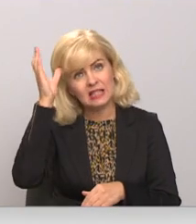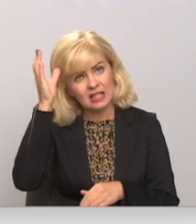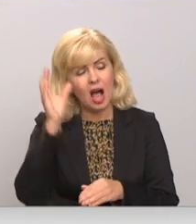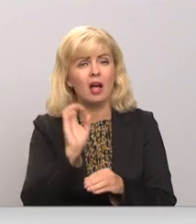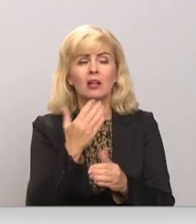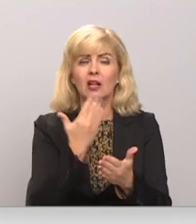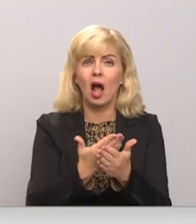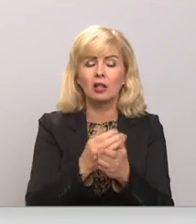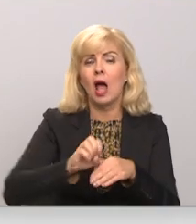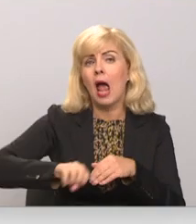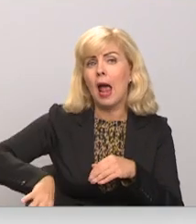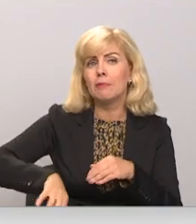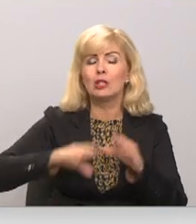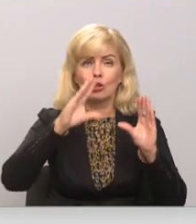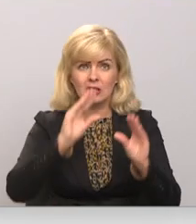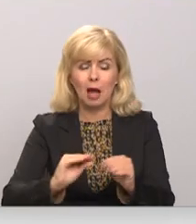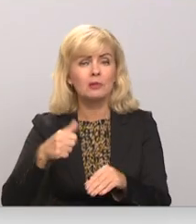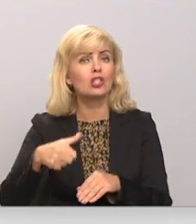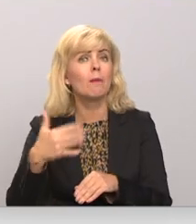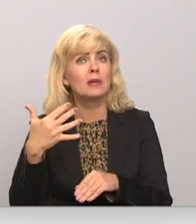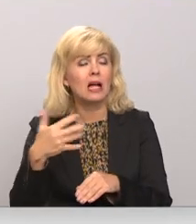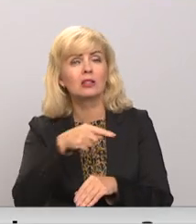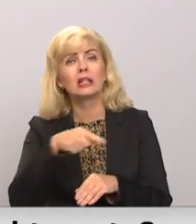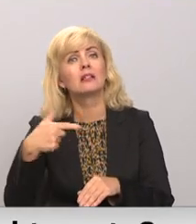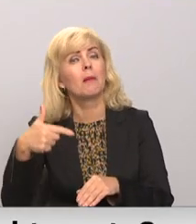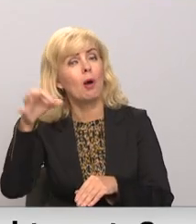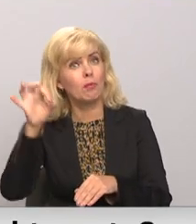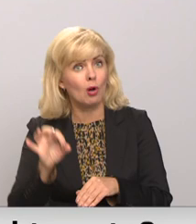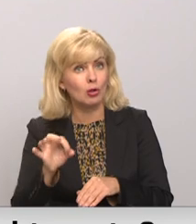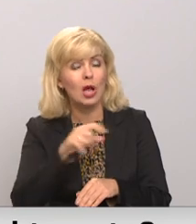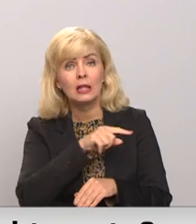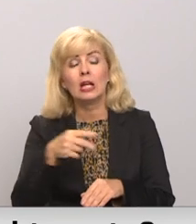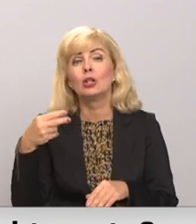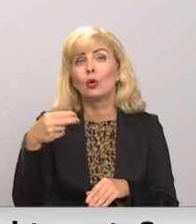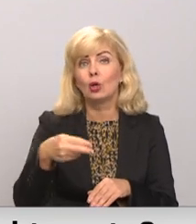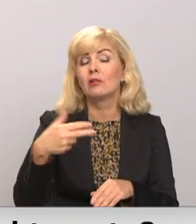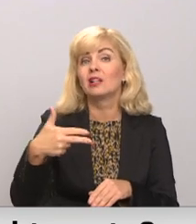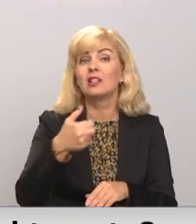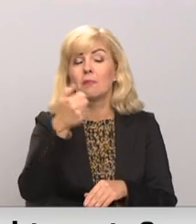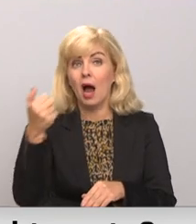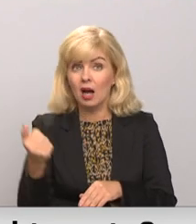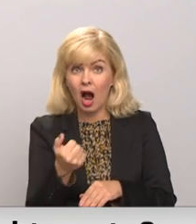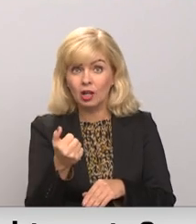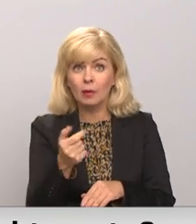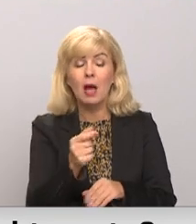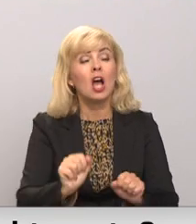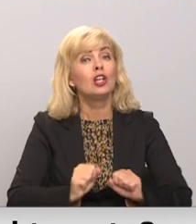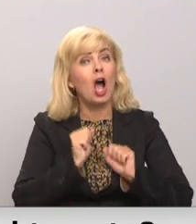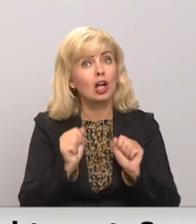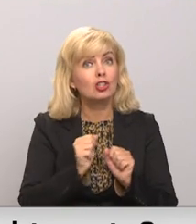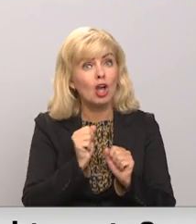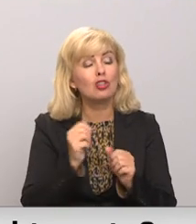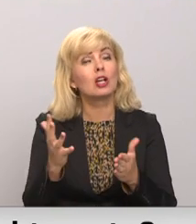mums emisijas jāsamazuna par 65-70% līdz 2030 gadam un jācenšas